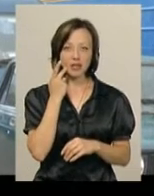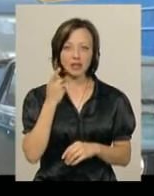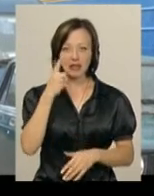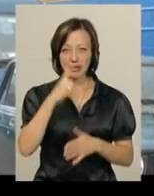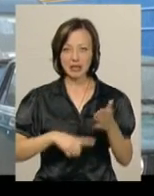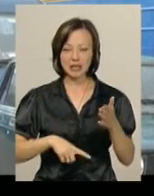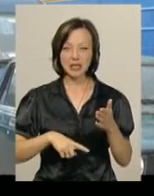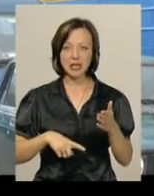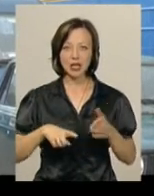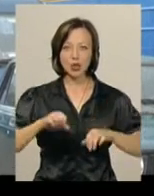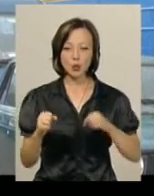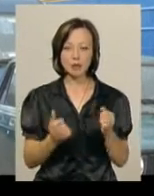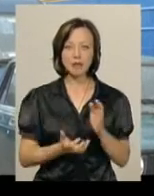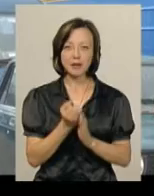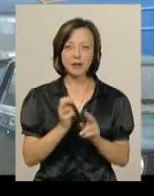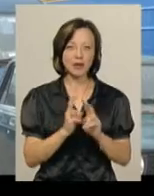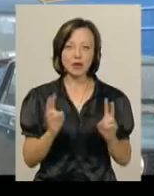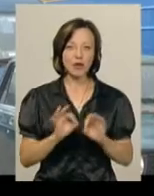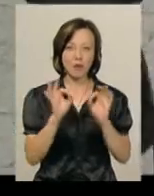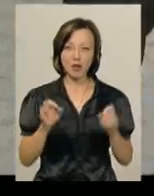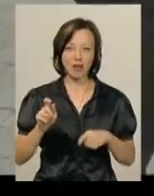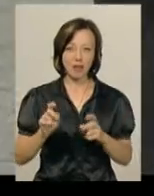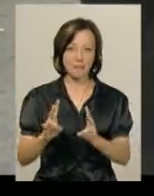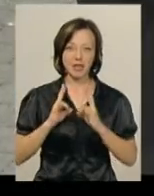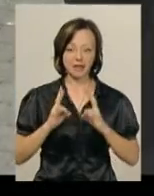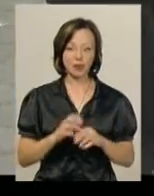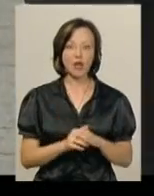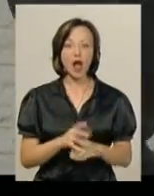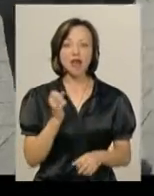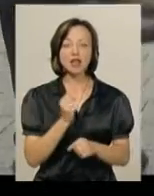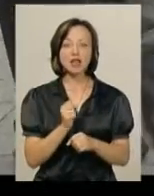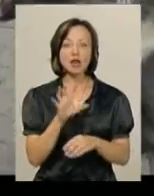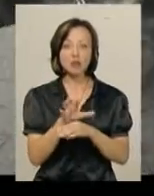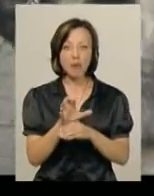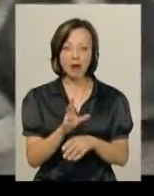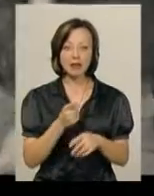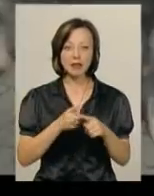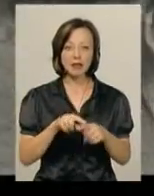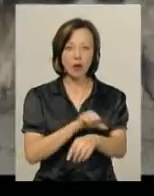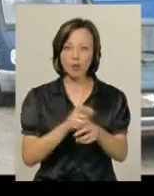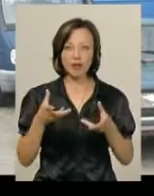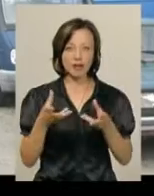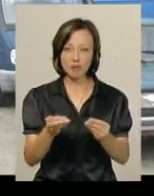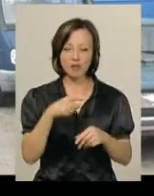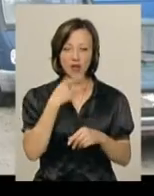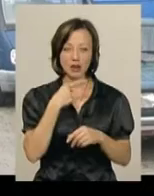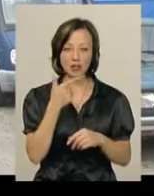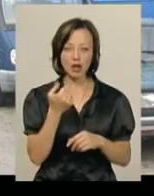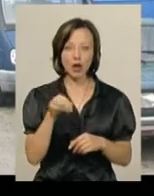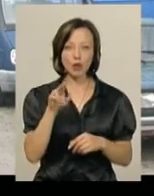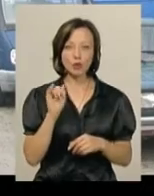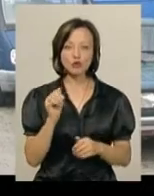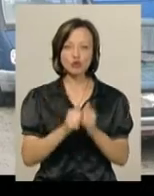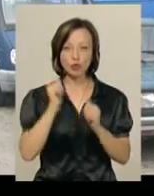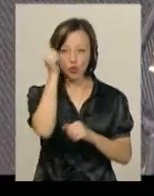друзі, які підтримують і ніколи, як мінімум, не підведуть. На собак, які працюють детекторами, наркотики не впливають, каже Сергій Гайдук. Щорічно